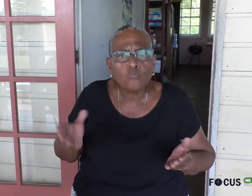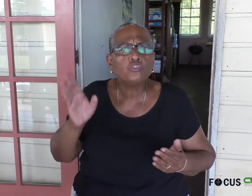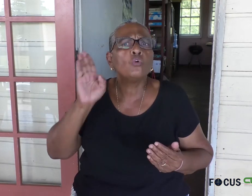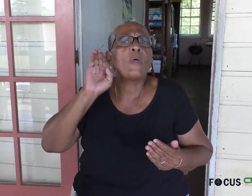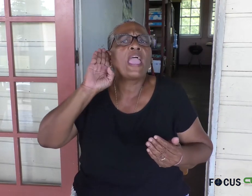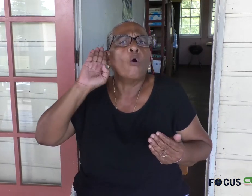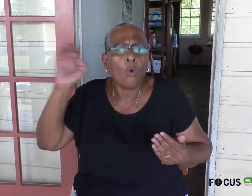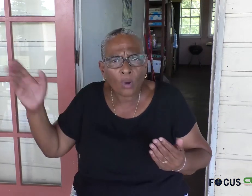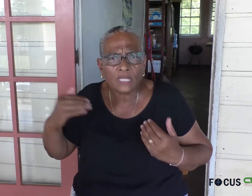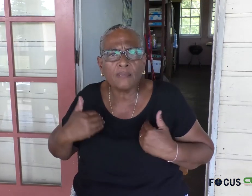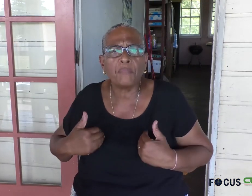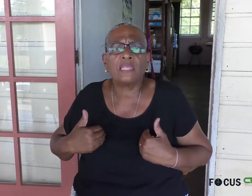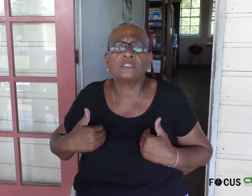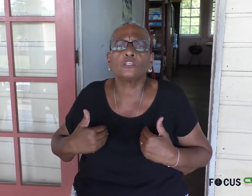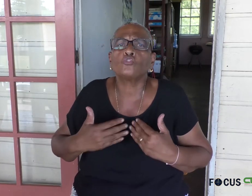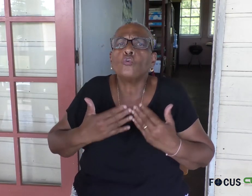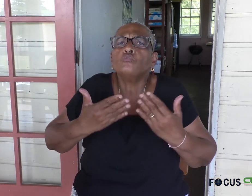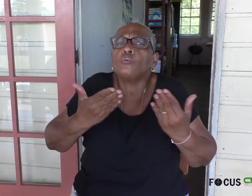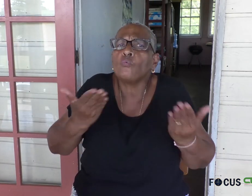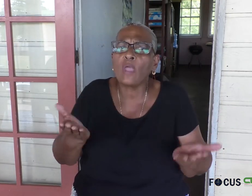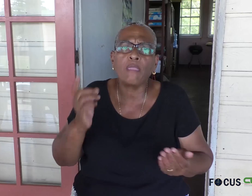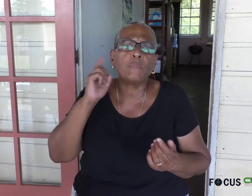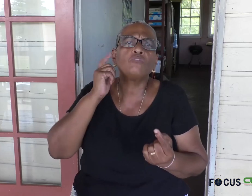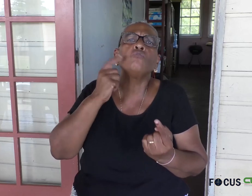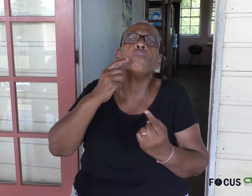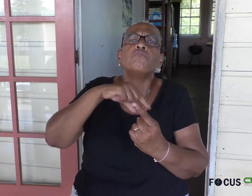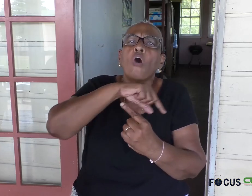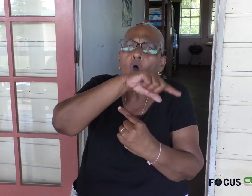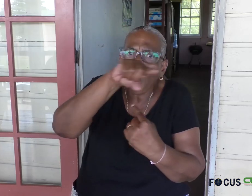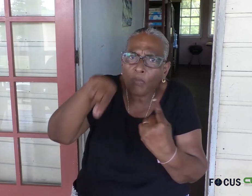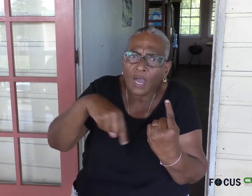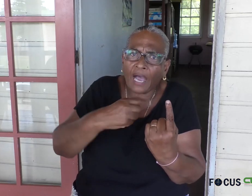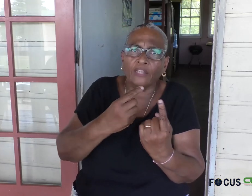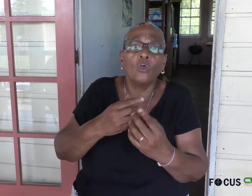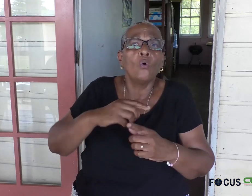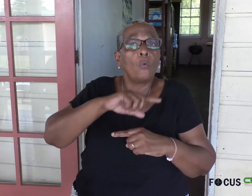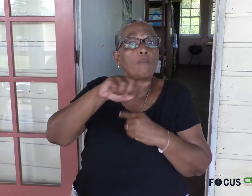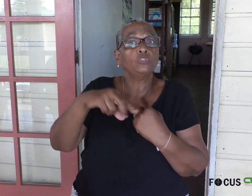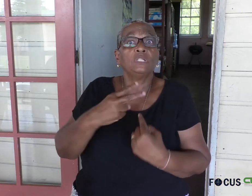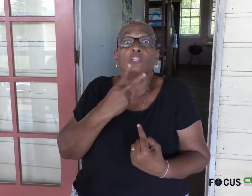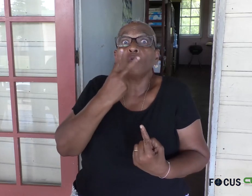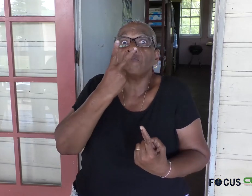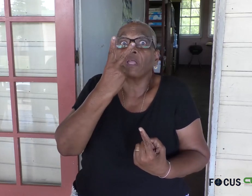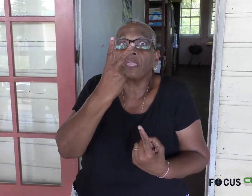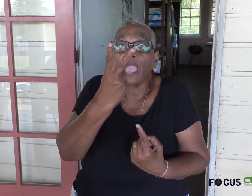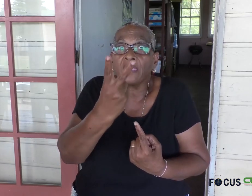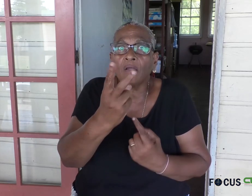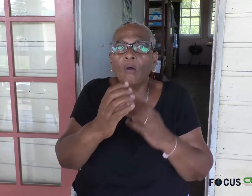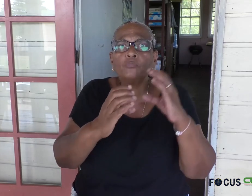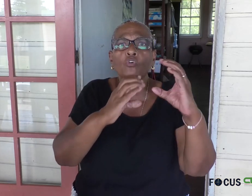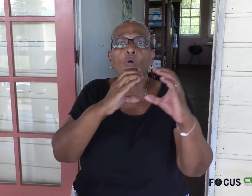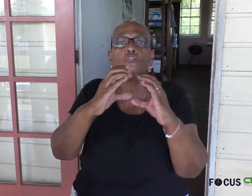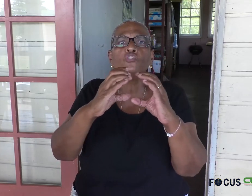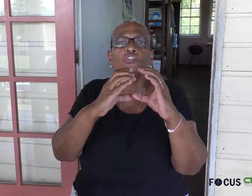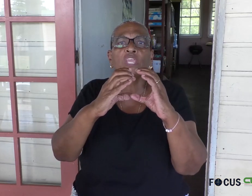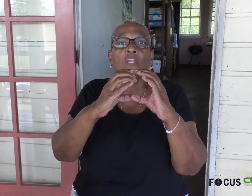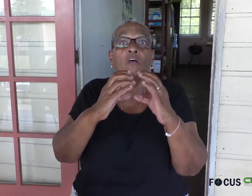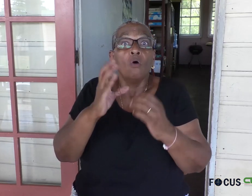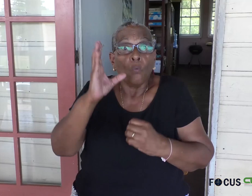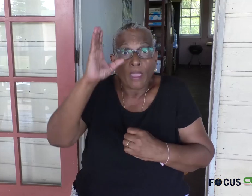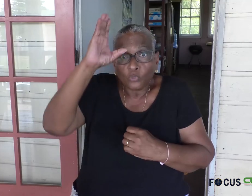zo moeten wij horende mensen. Zo moeten wij met doven omgaan. Wij moeten naar doven kijken om te